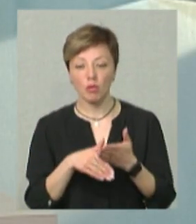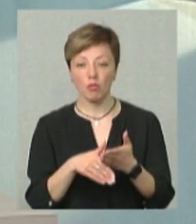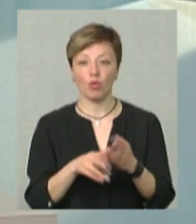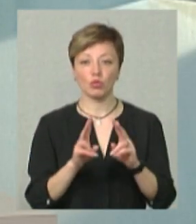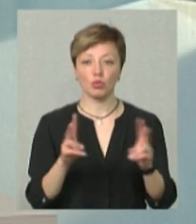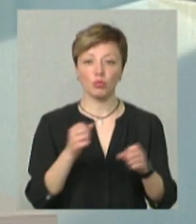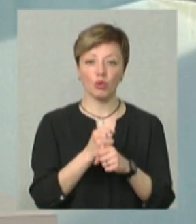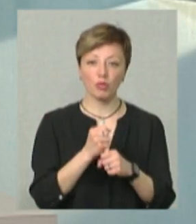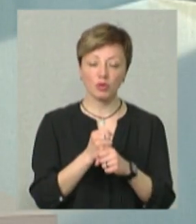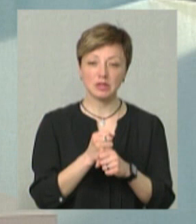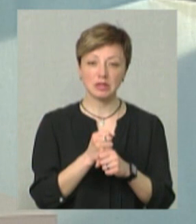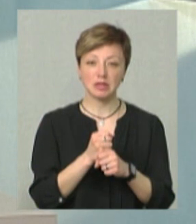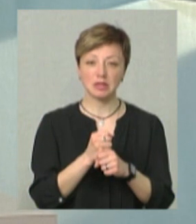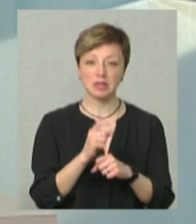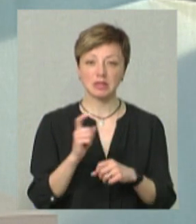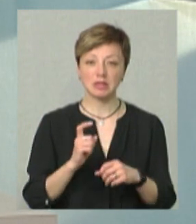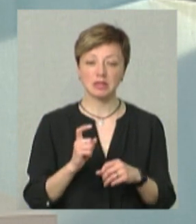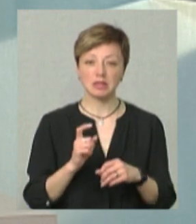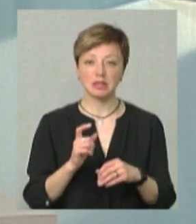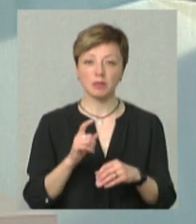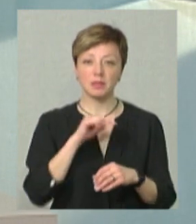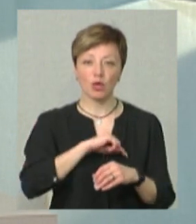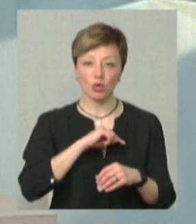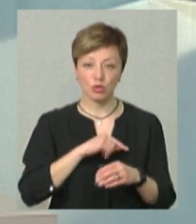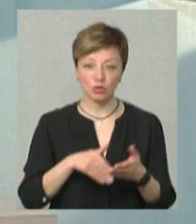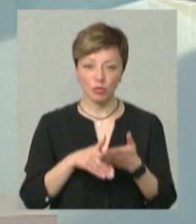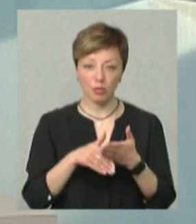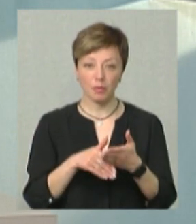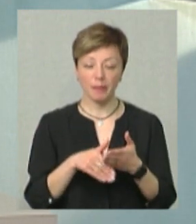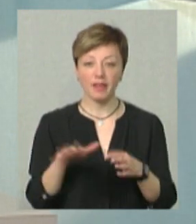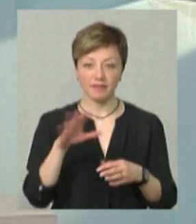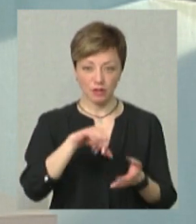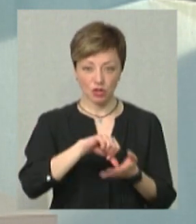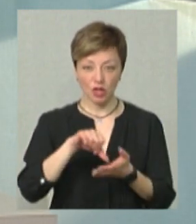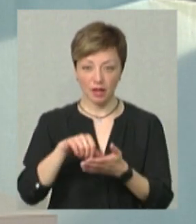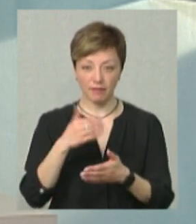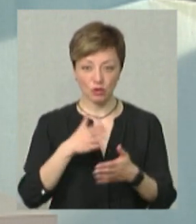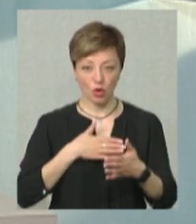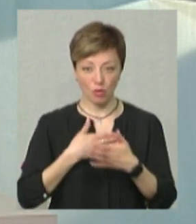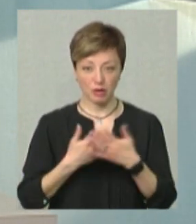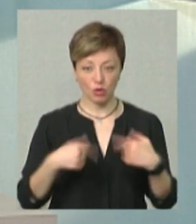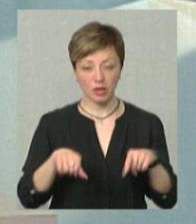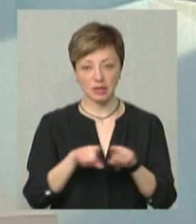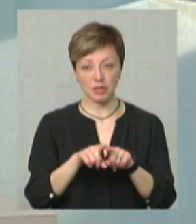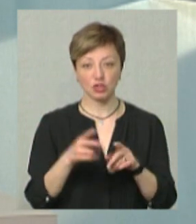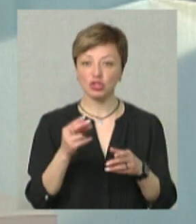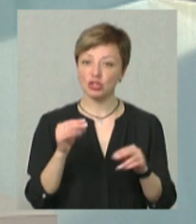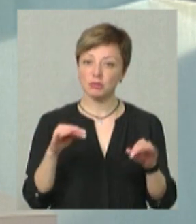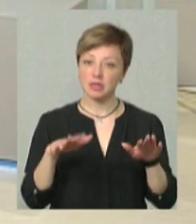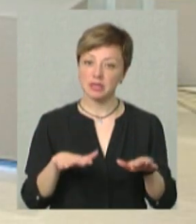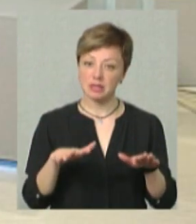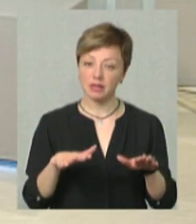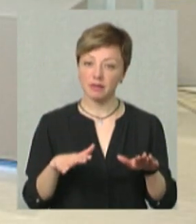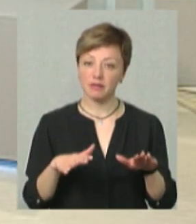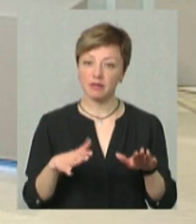хто з психологічною допомогою. Це усі члени вашої громадської організації чи є вже місцеві, які доєдналися?